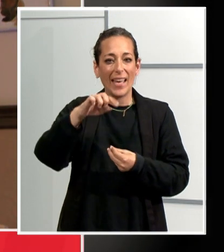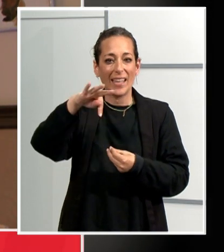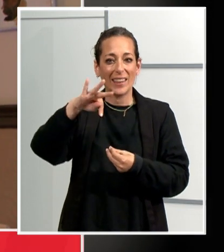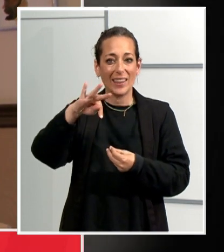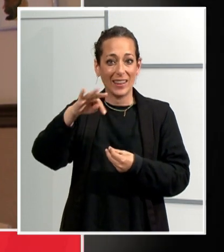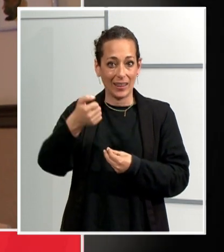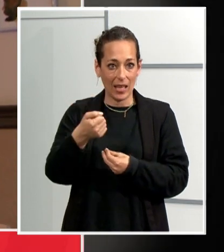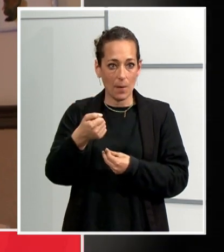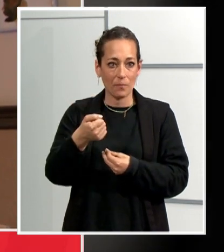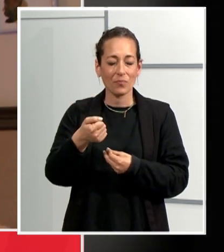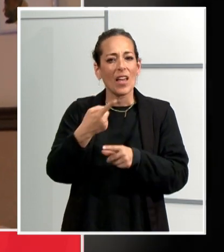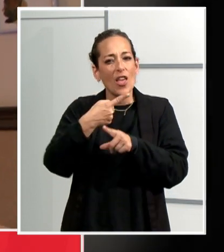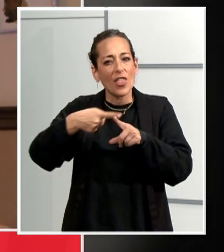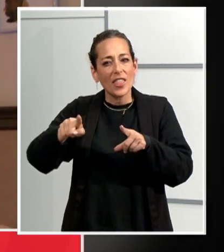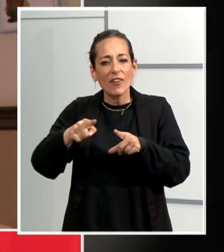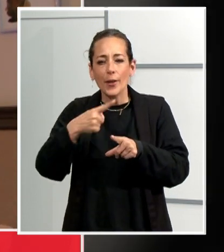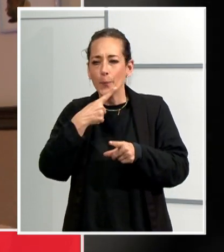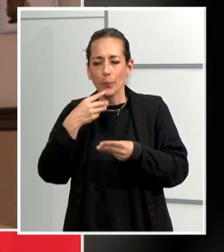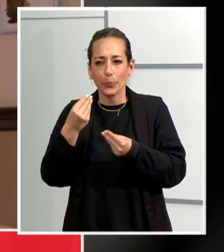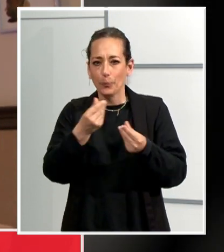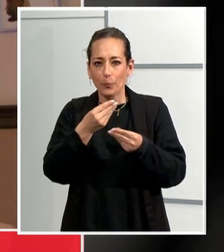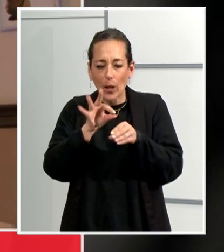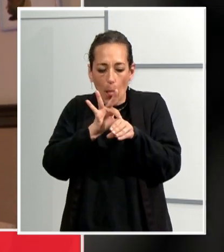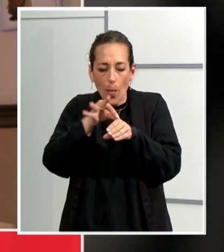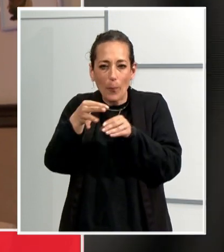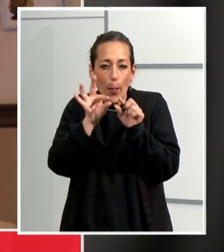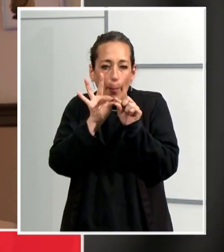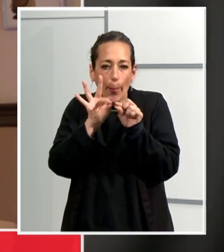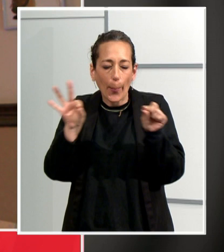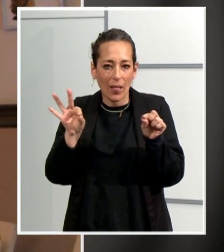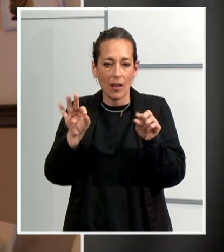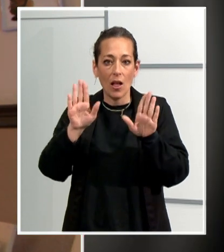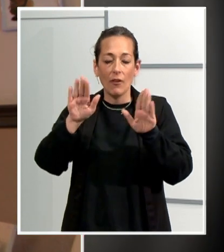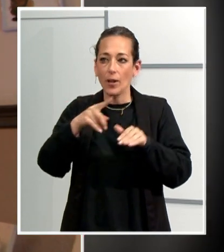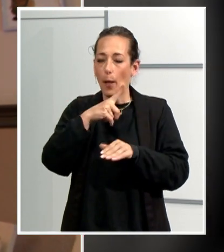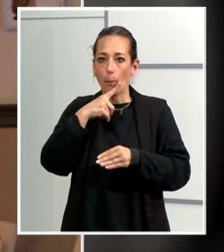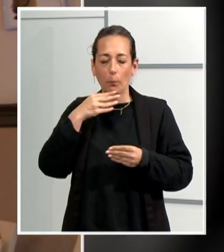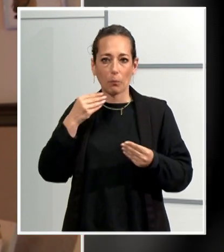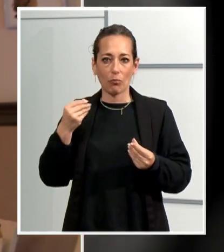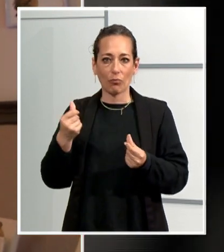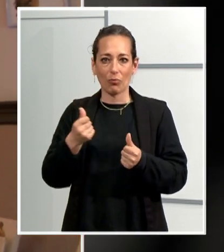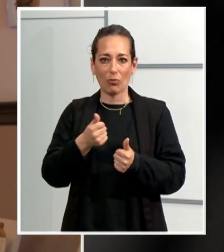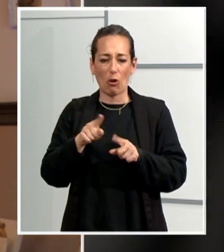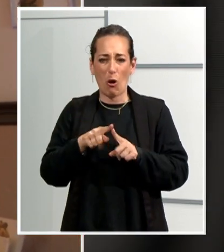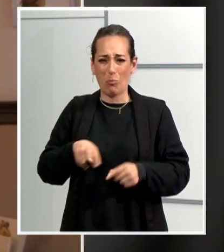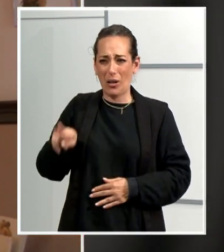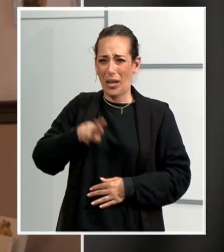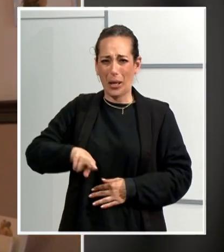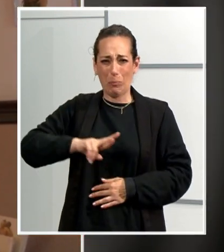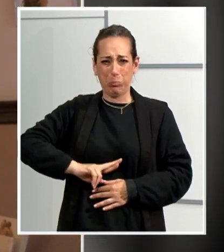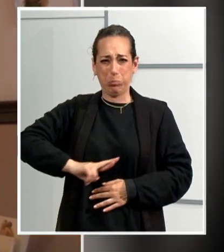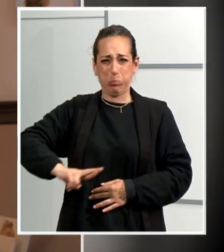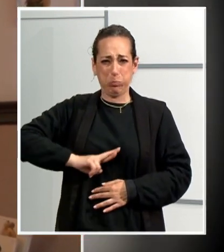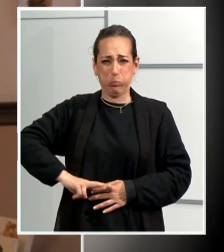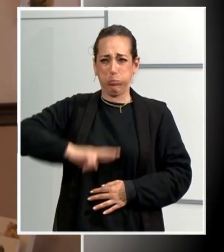és que té una pell bastant fina i és bastant carnosa i és suau, no es repeteix la pell de l'estómac, no es repeteix tant la pell de